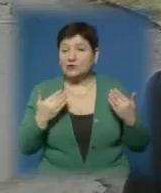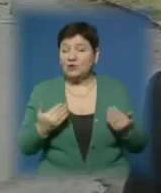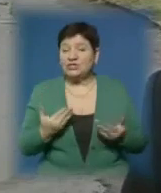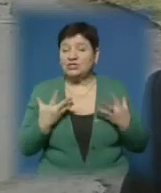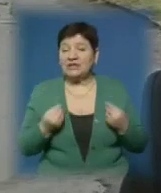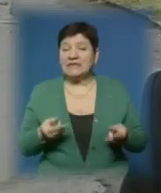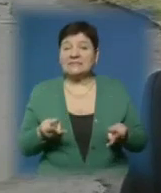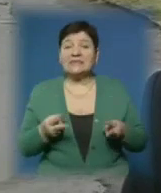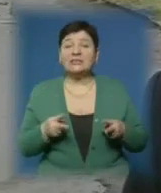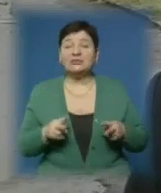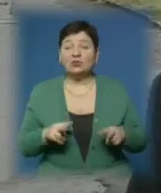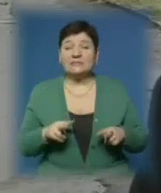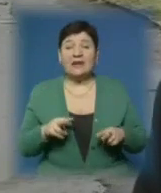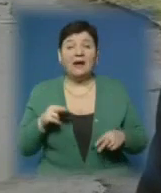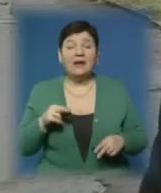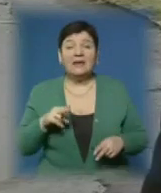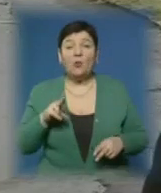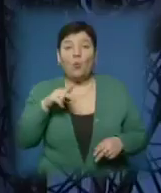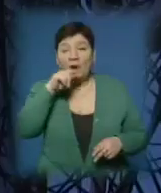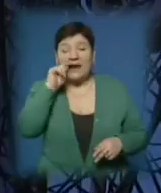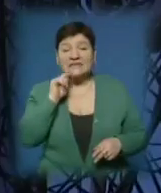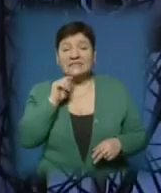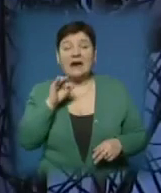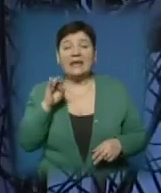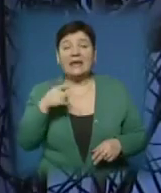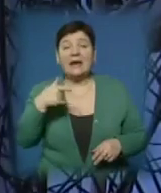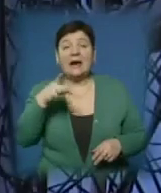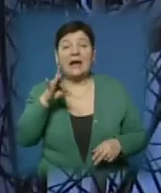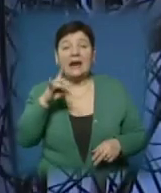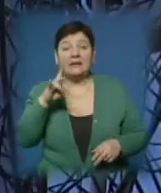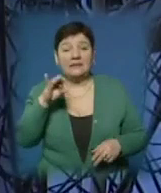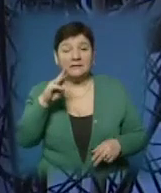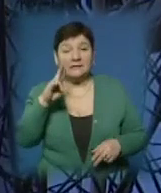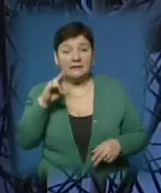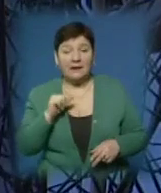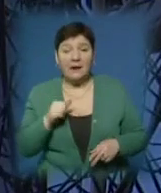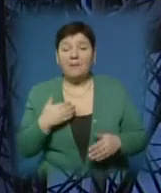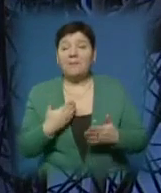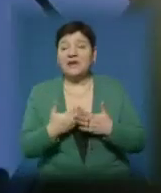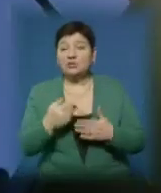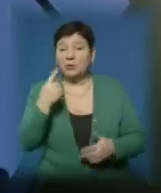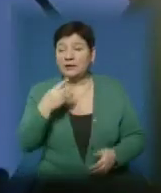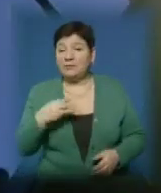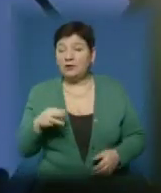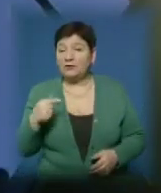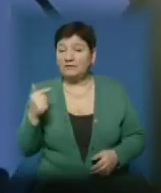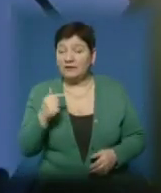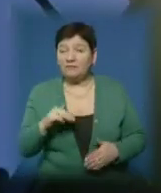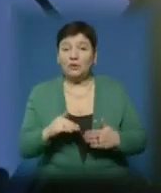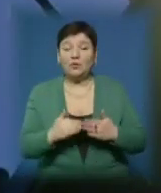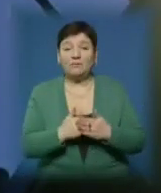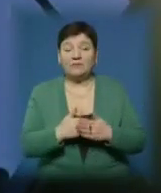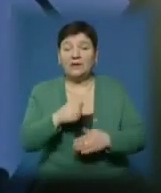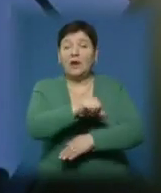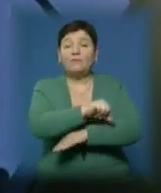залишилася на мікрорайоні Радмака вулиця Українська і Гранітна. Минулого року Верховна Рада виділила майже один мільйон гривень на відновлення